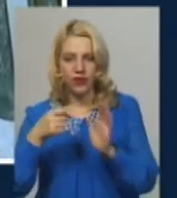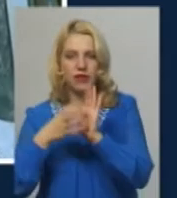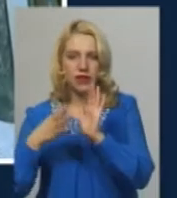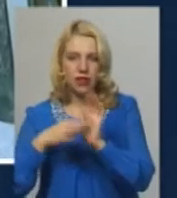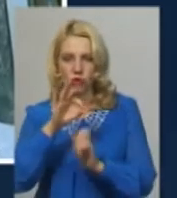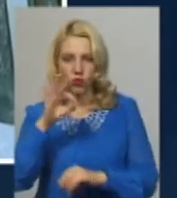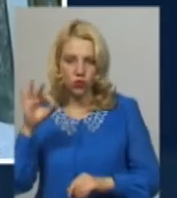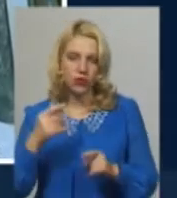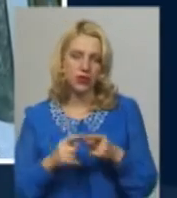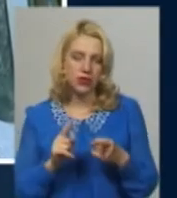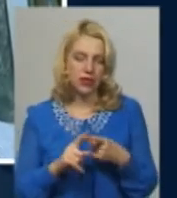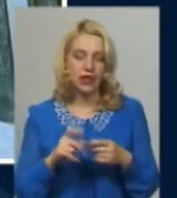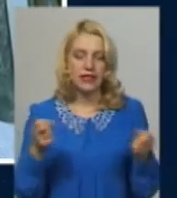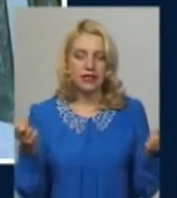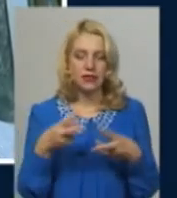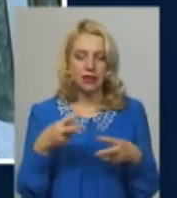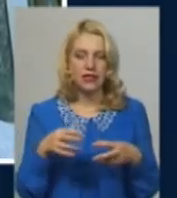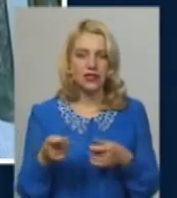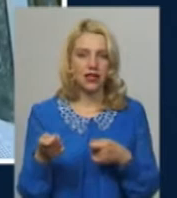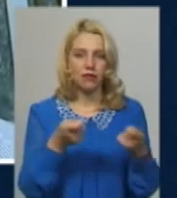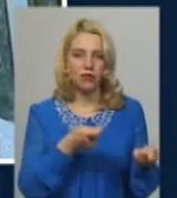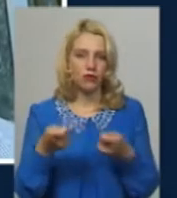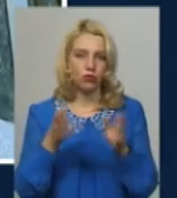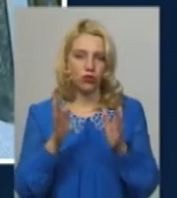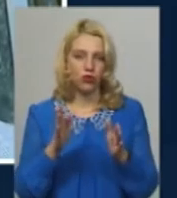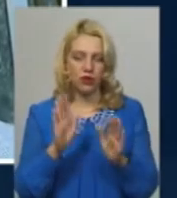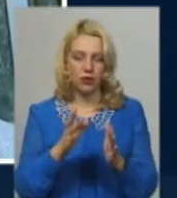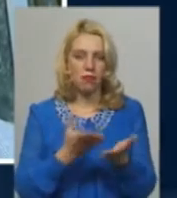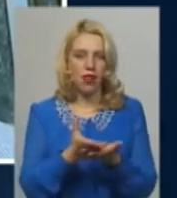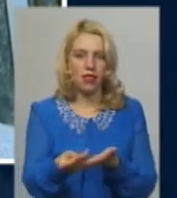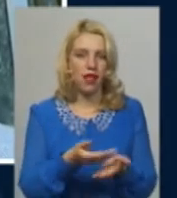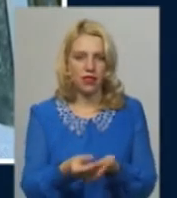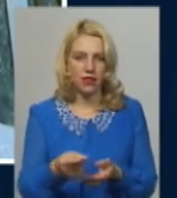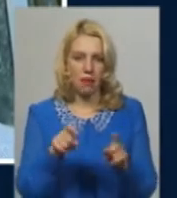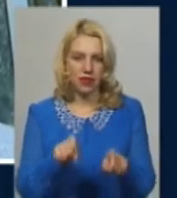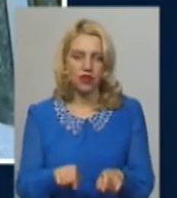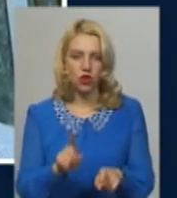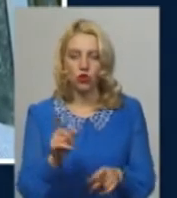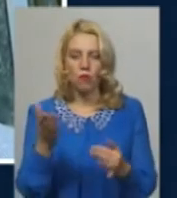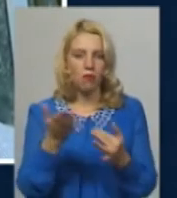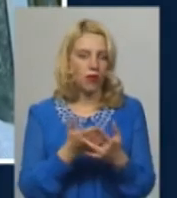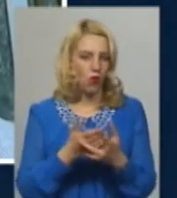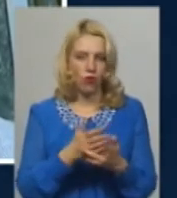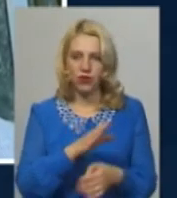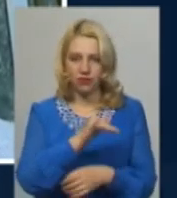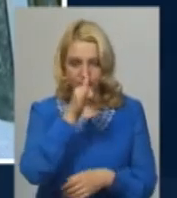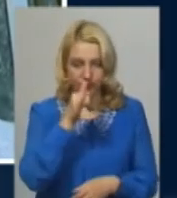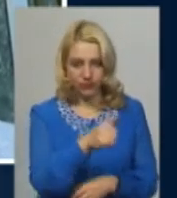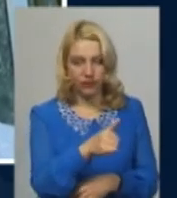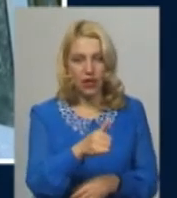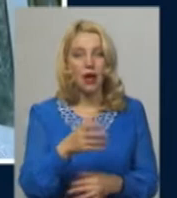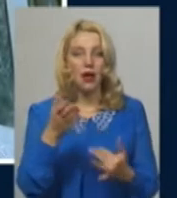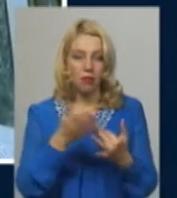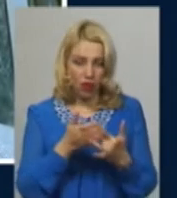і ці спецрейси, щоб перевозили тільки платного пасажира, тобто, щоб вони пільговиків не везли. Пільговик